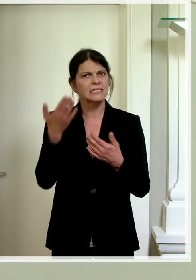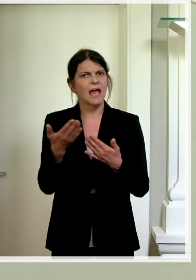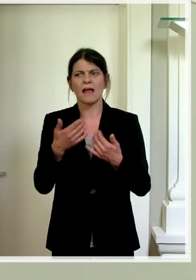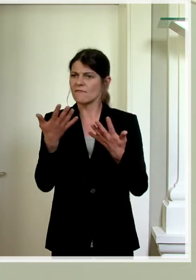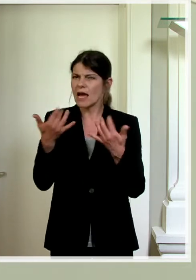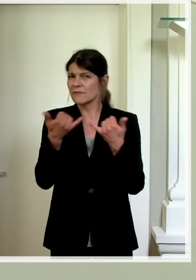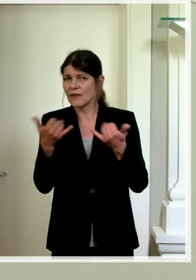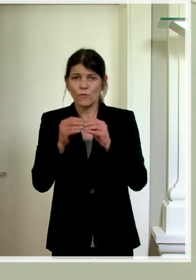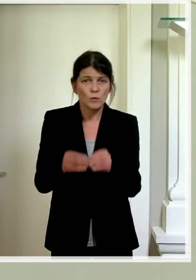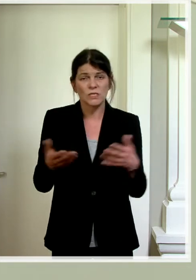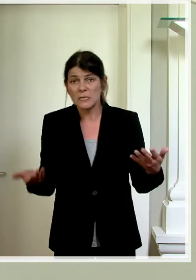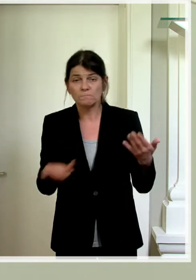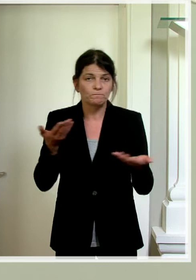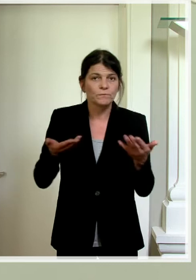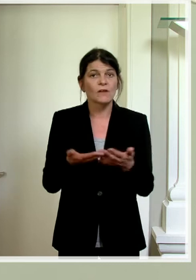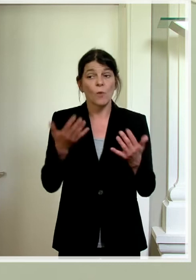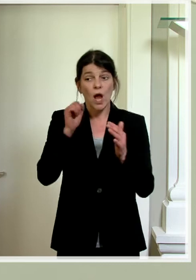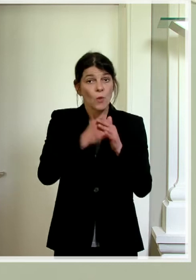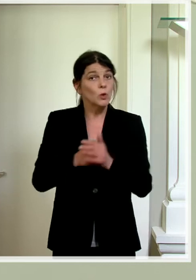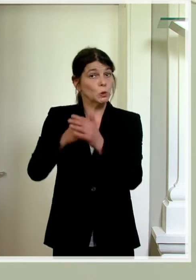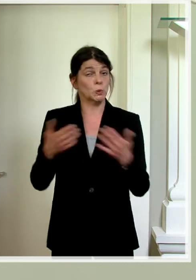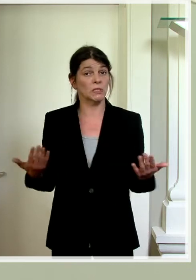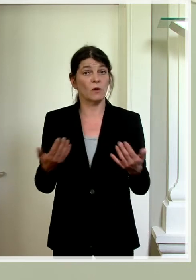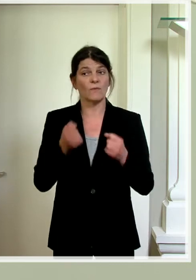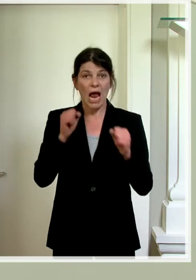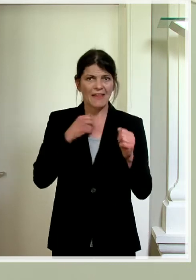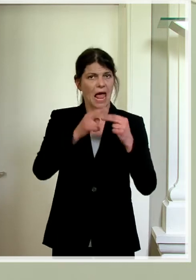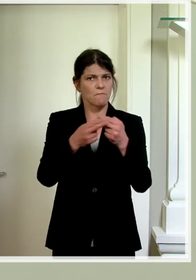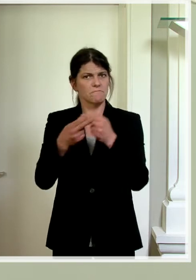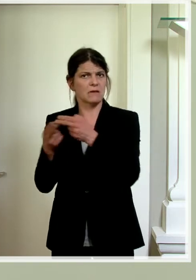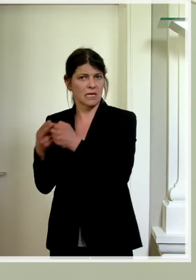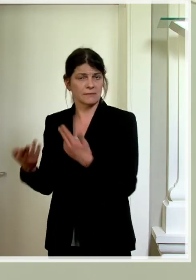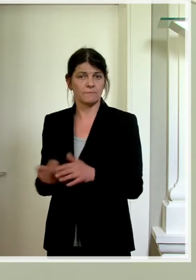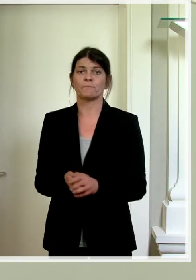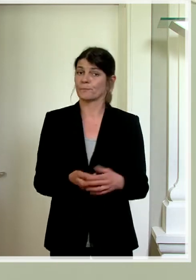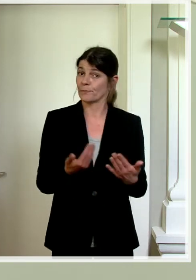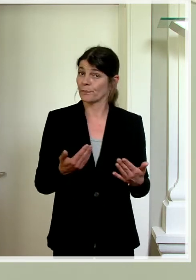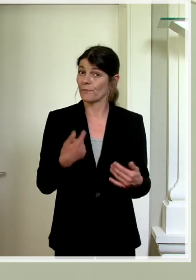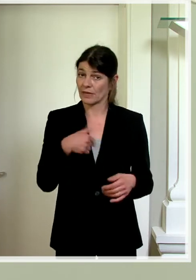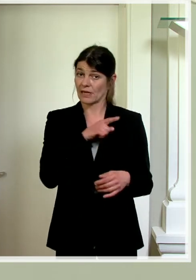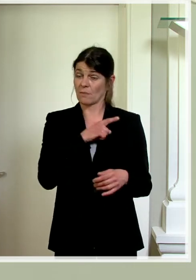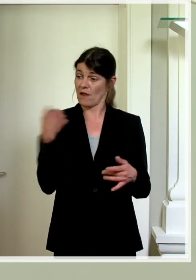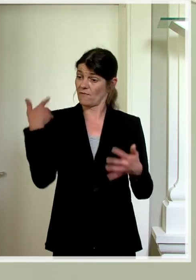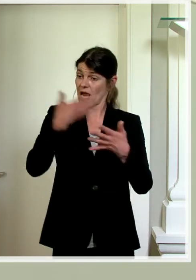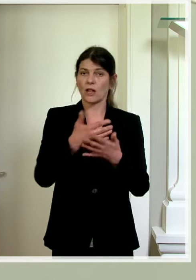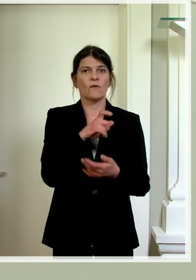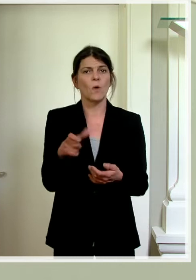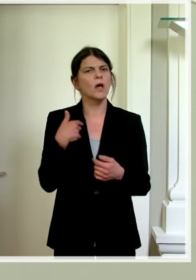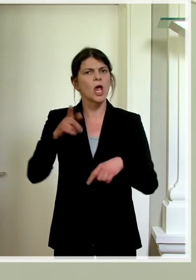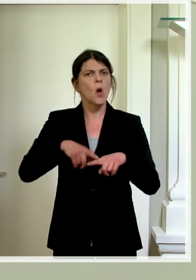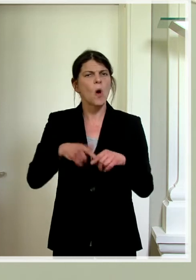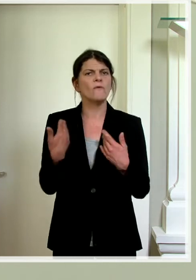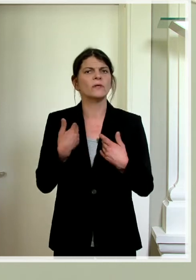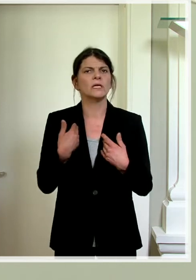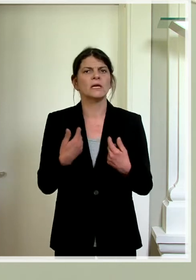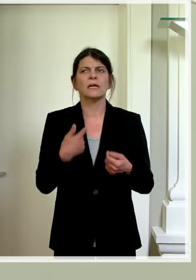funktioniert und wo wir unterstützen können oder anpassen müssen. Ich habe in den vergangenen Wochen oft von der